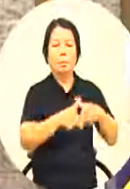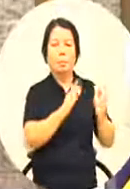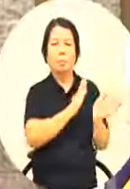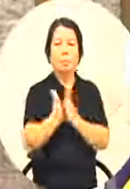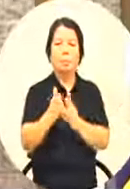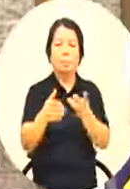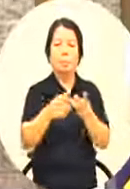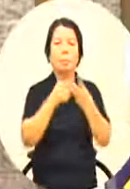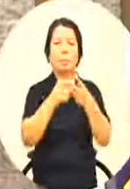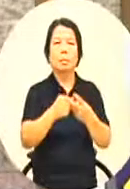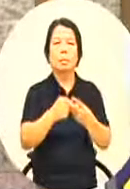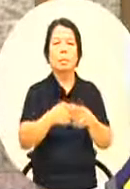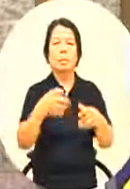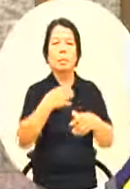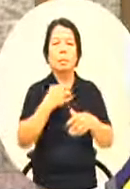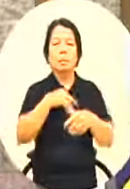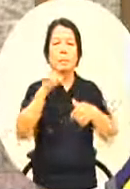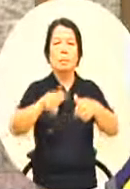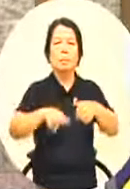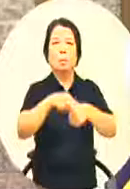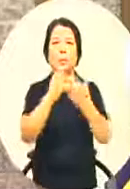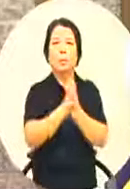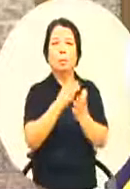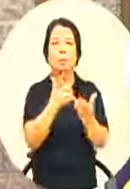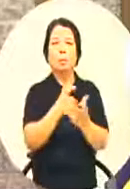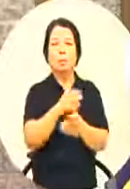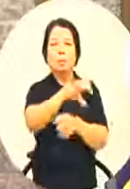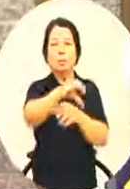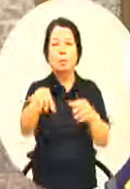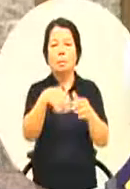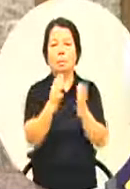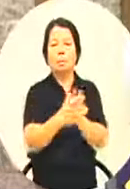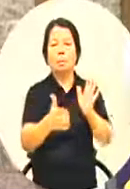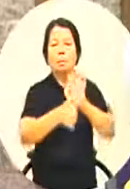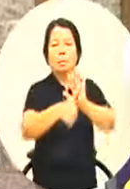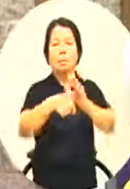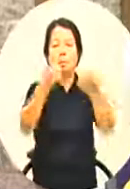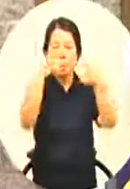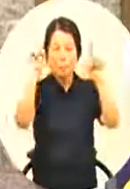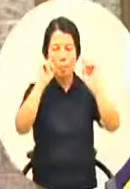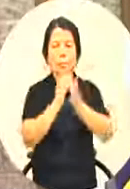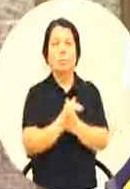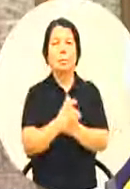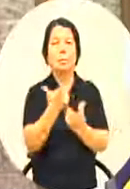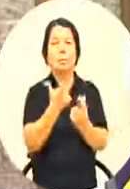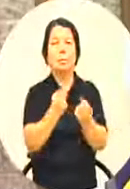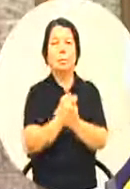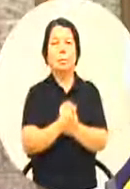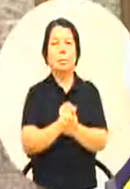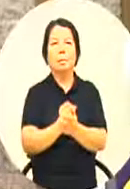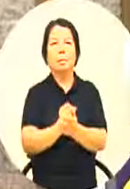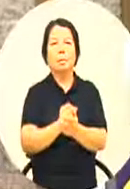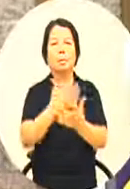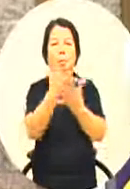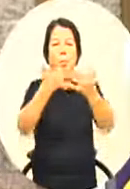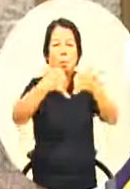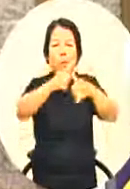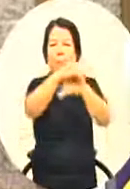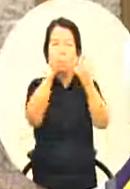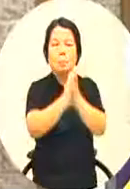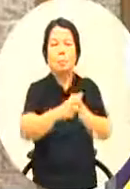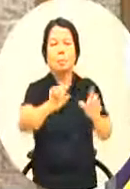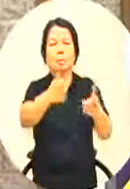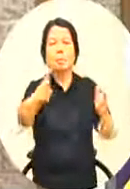有很新的科技在它的free courses里每一个知名大学的那个online的课程它是不一样的形式那